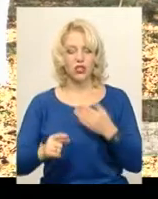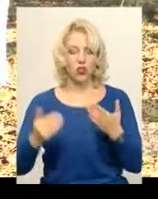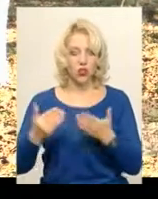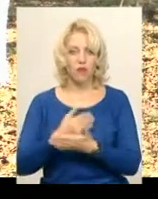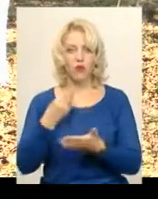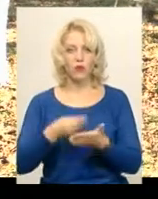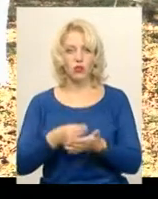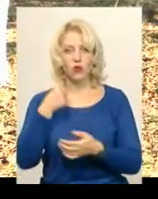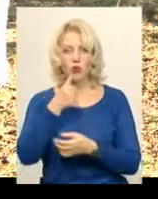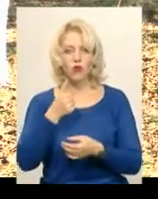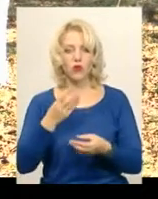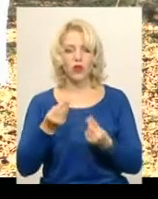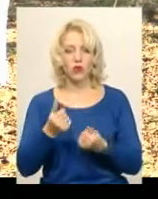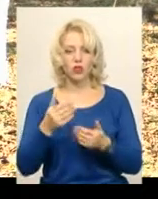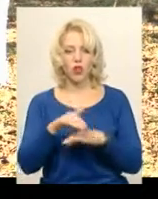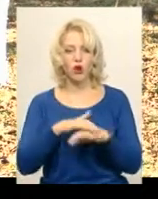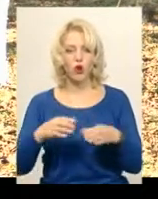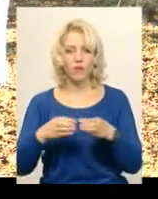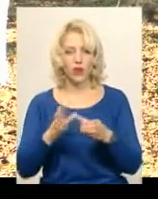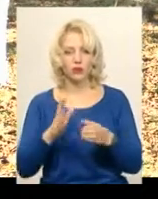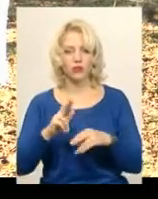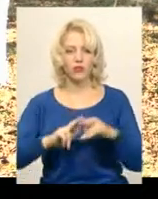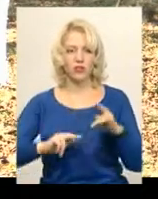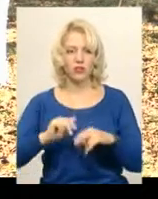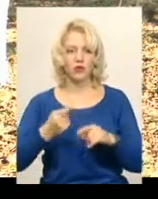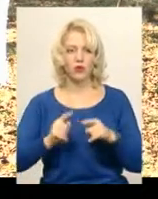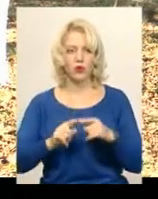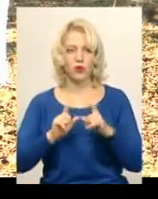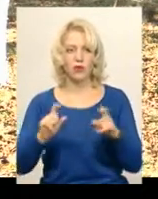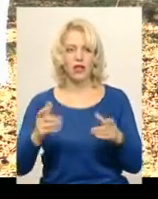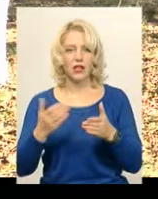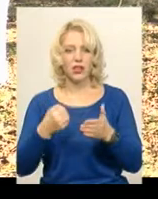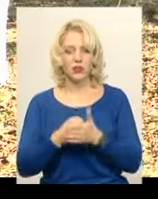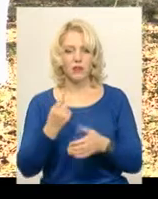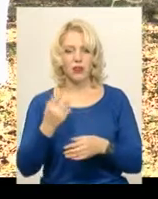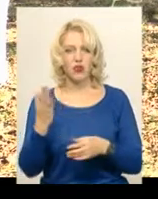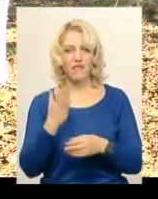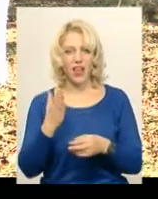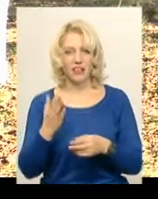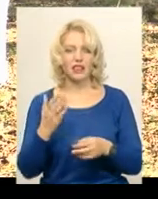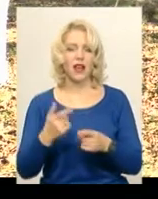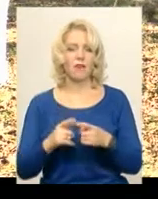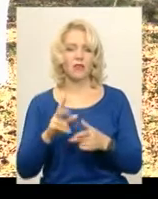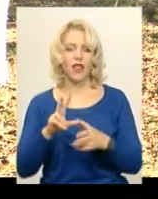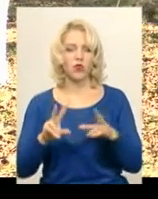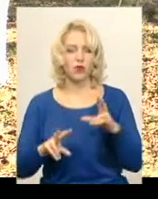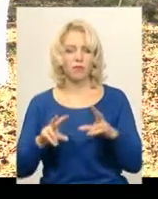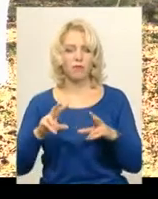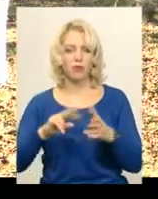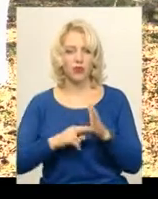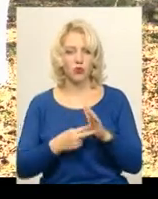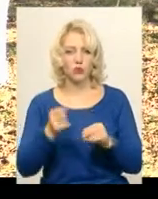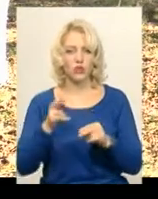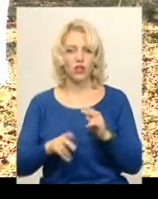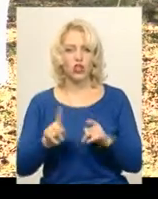кошти громади планується будівництво даного об'єкту, який до 1 вересня плануємо завершити, щоб дітки села Чепелівки вже